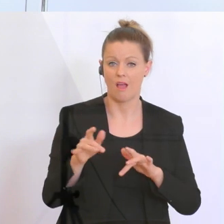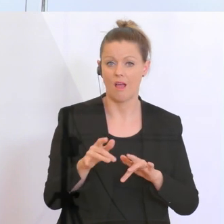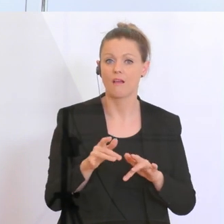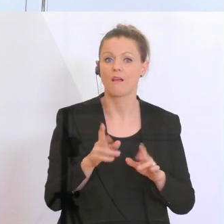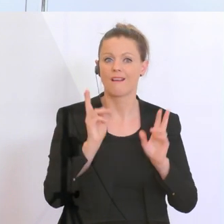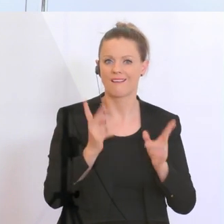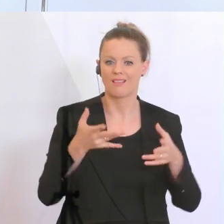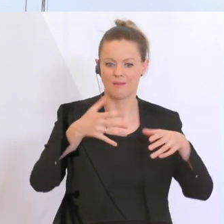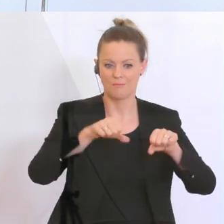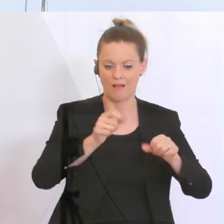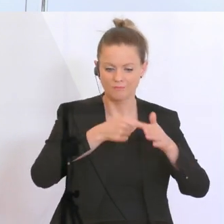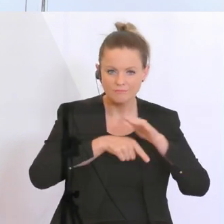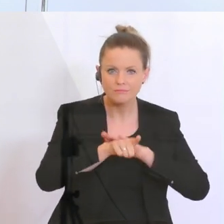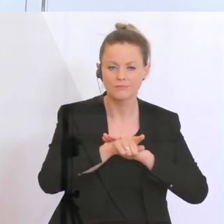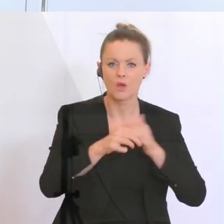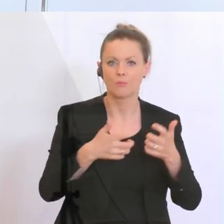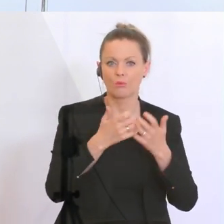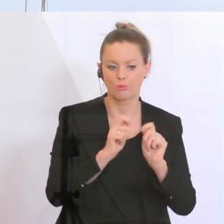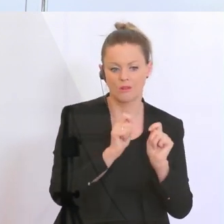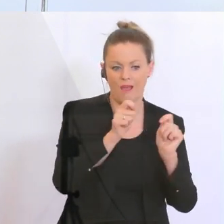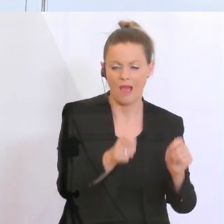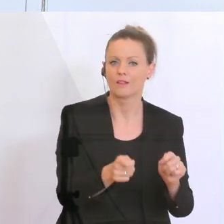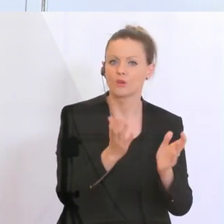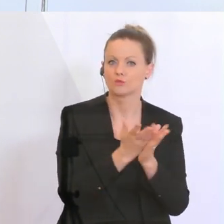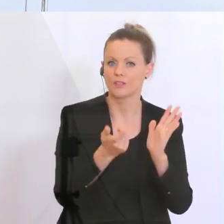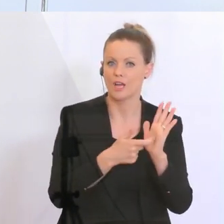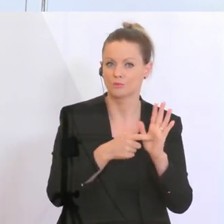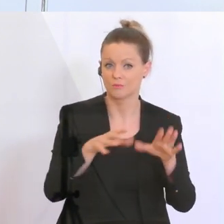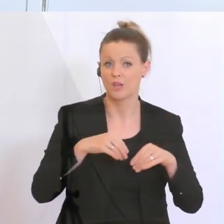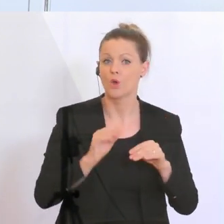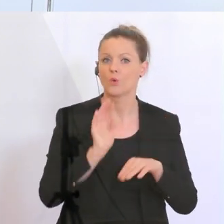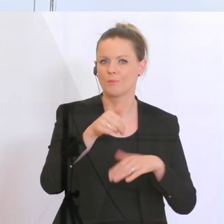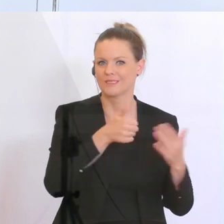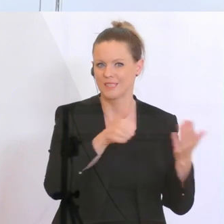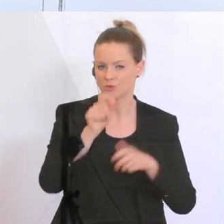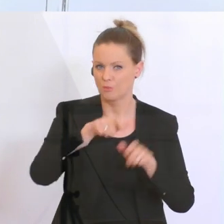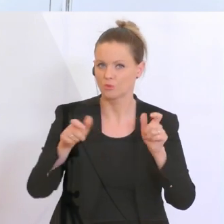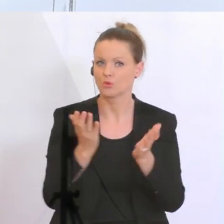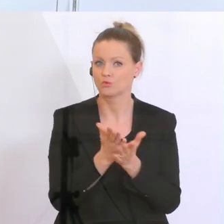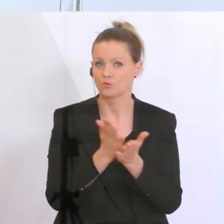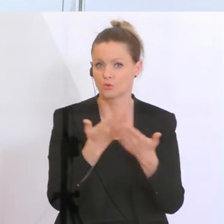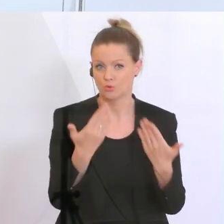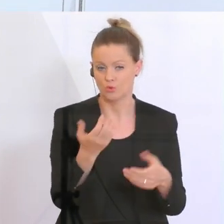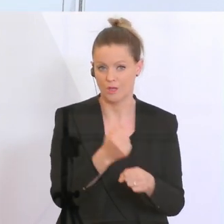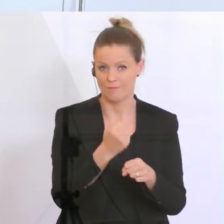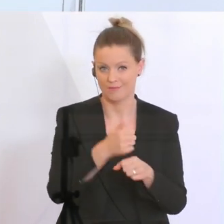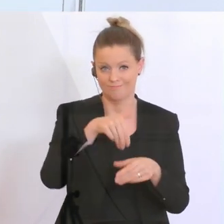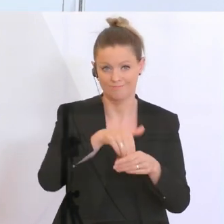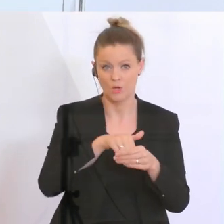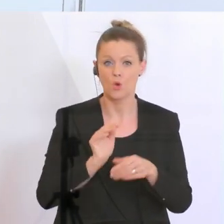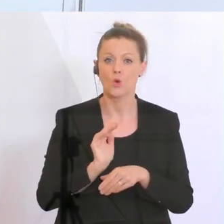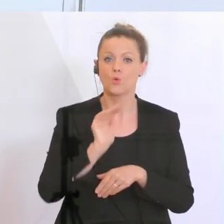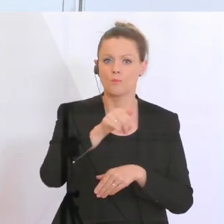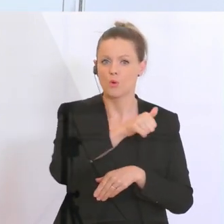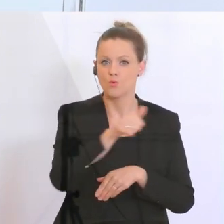dieses Produkt beantragen und in Anspruch nehmen. Das haben bereits über 600 Personen getan. Das ist ein Volumen von über 100